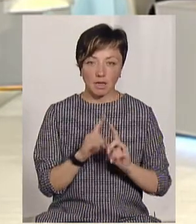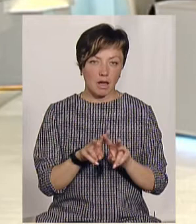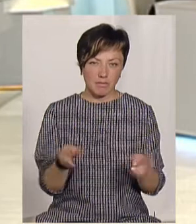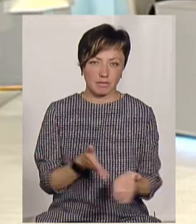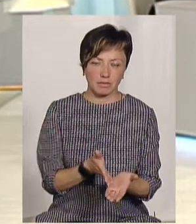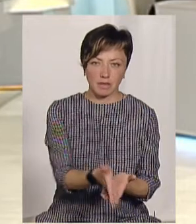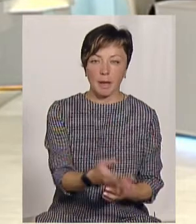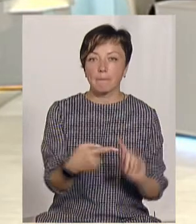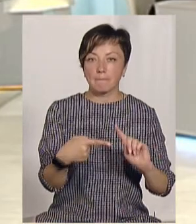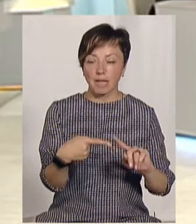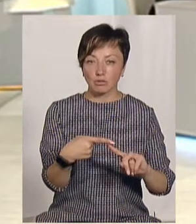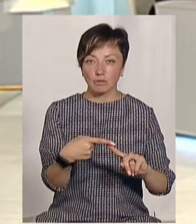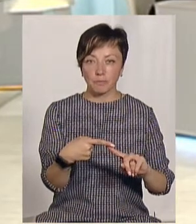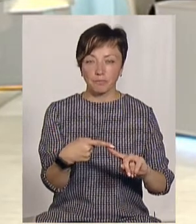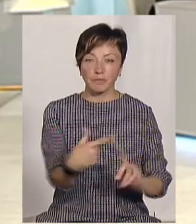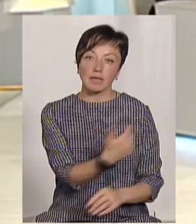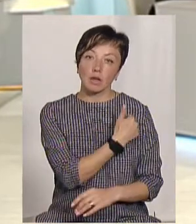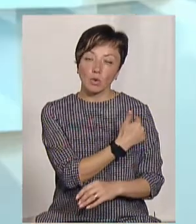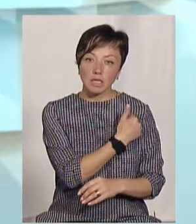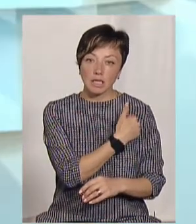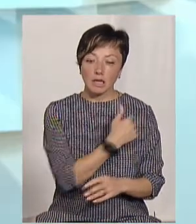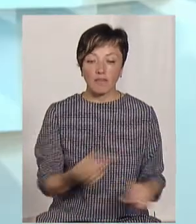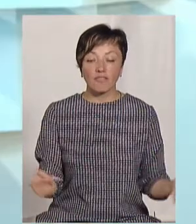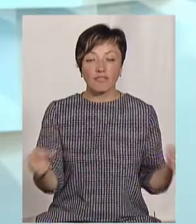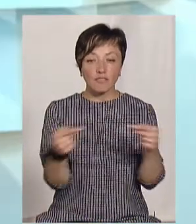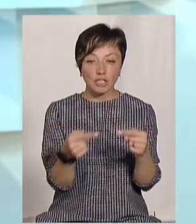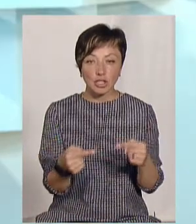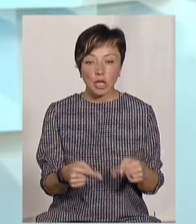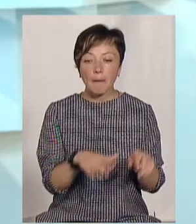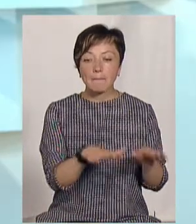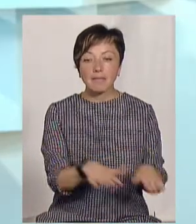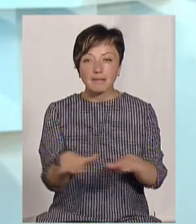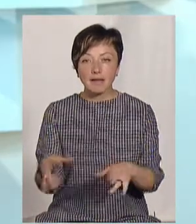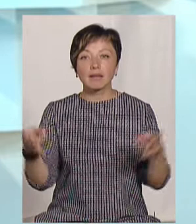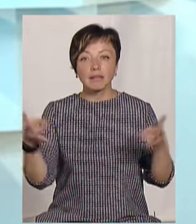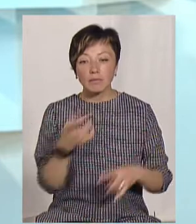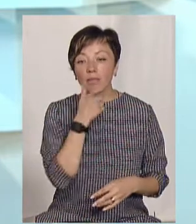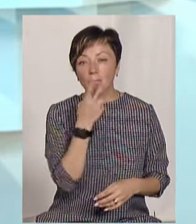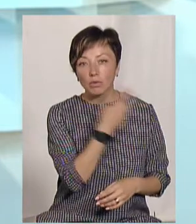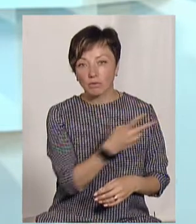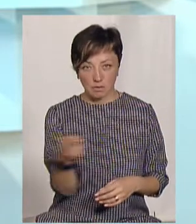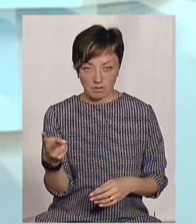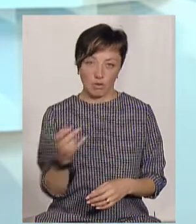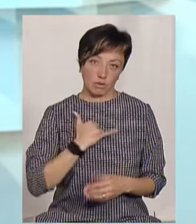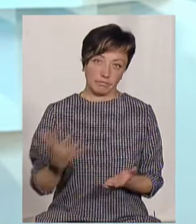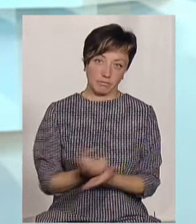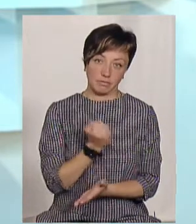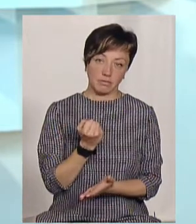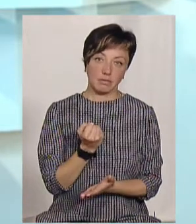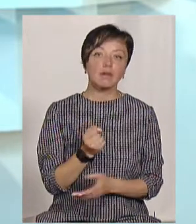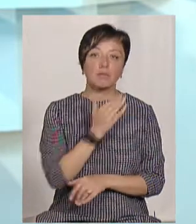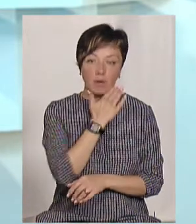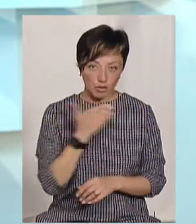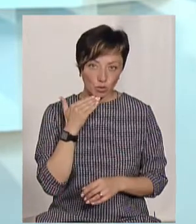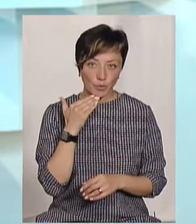самим шляхом. Перше ми хотіли визначити місця, які варто подивитися. І в нас їх вийшло теж